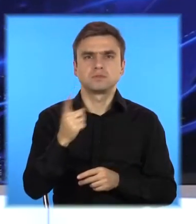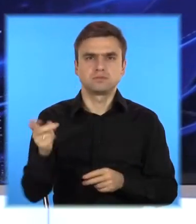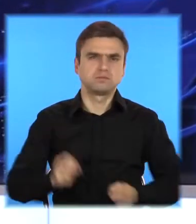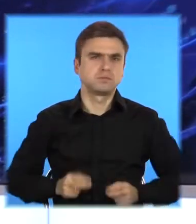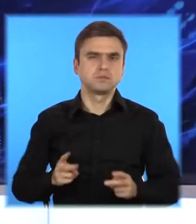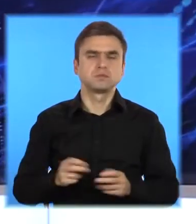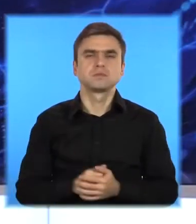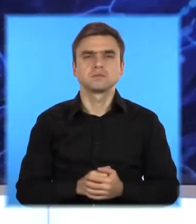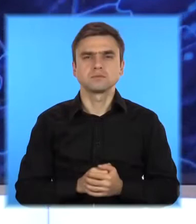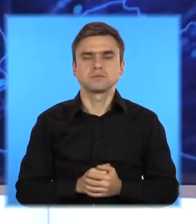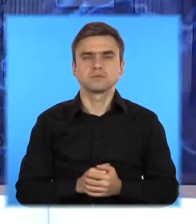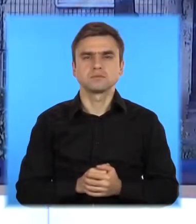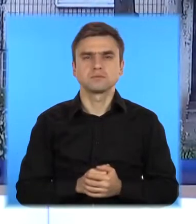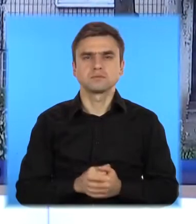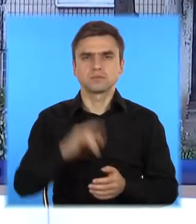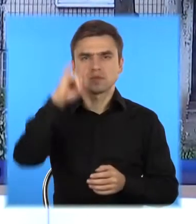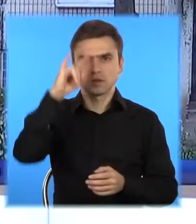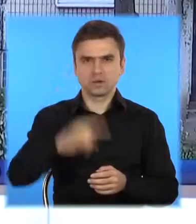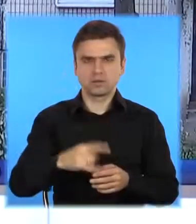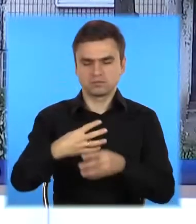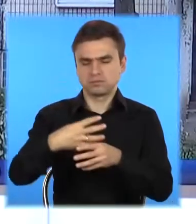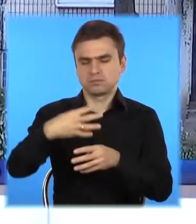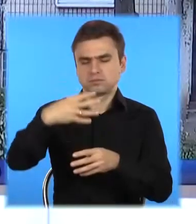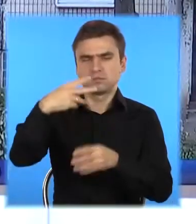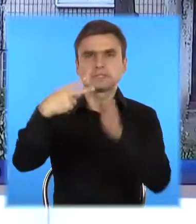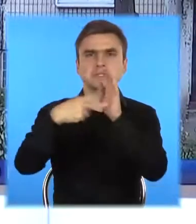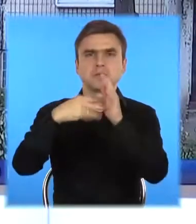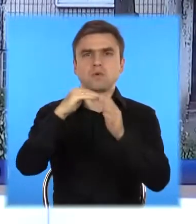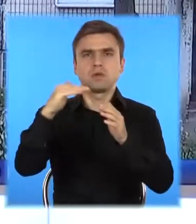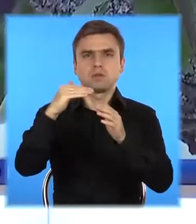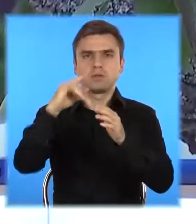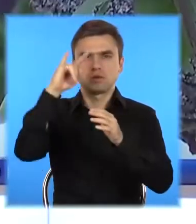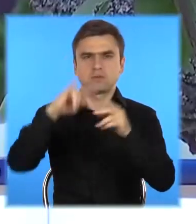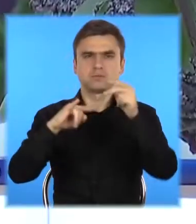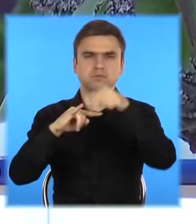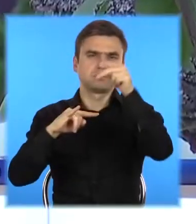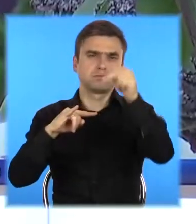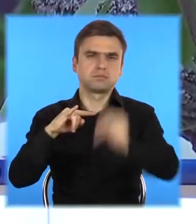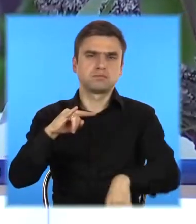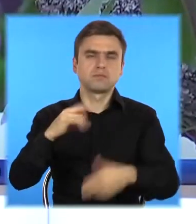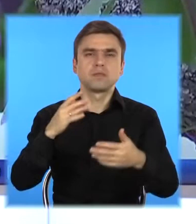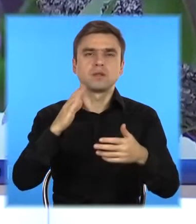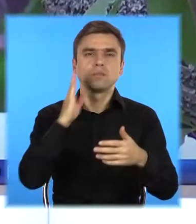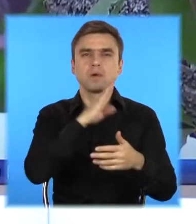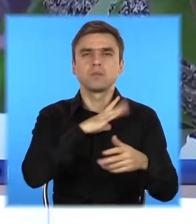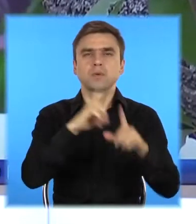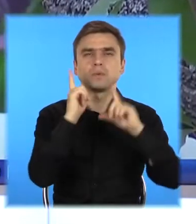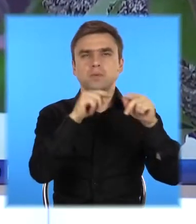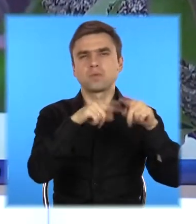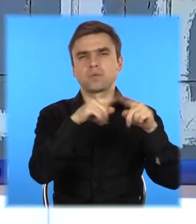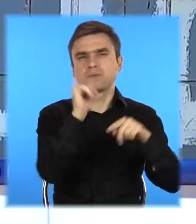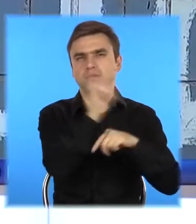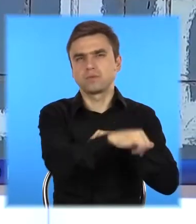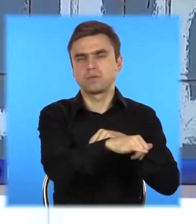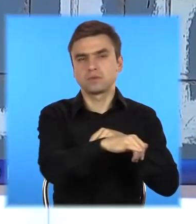Вистрибнув з вікна сьомого поверху. Поки мати гостювала у родичів, 23-річний юнак запросив до себе товариша і двох